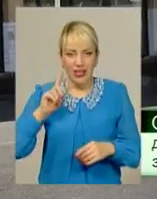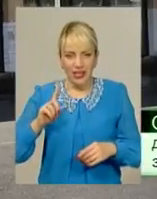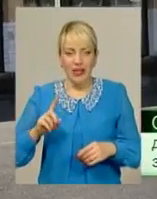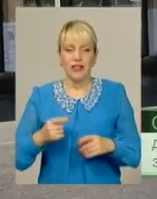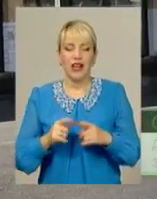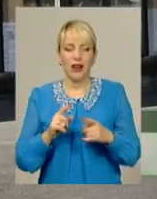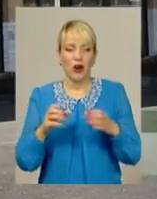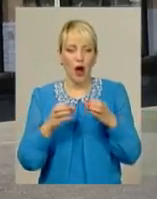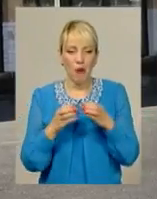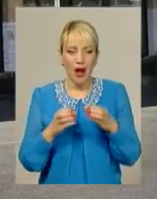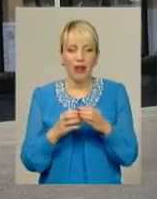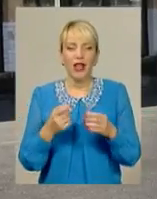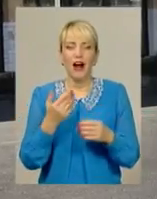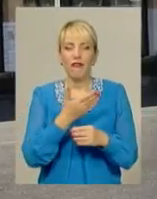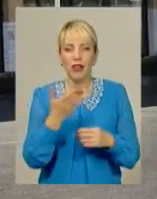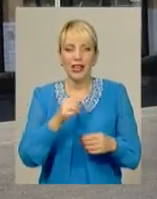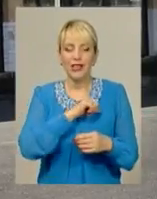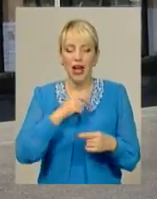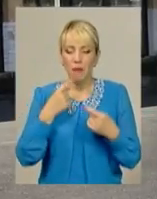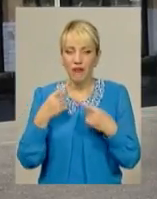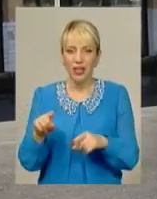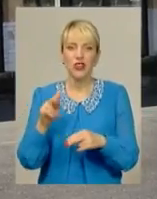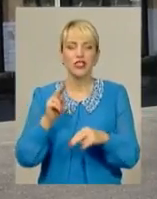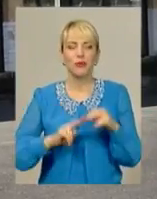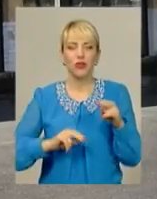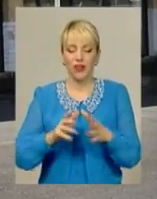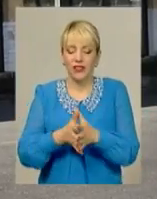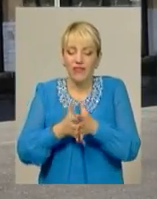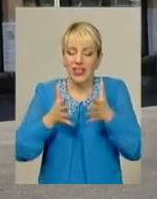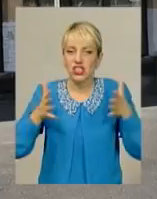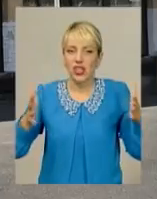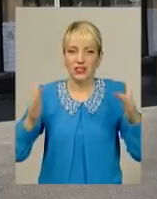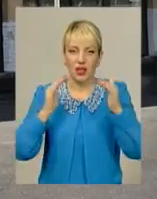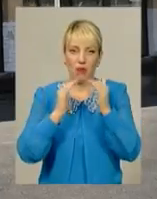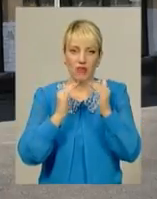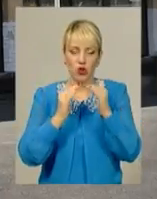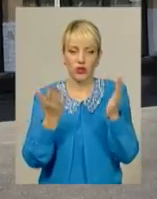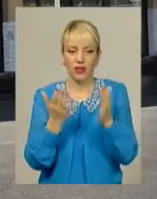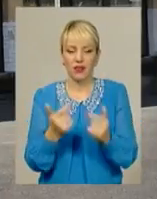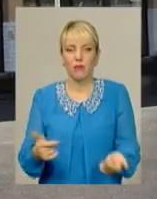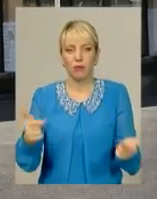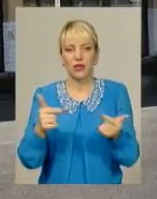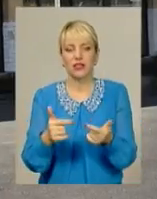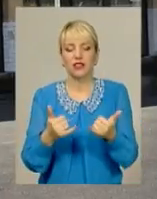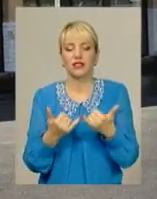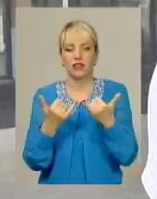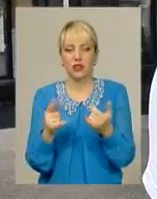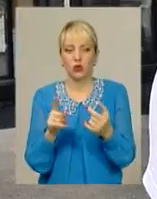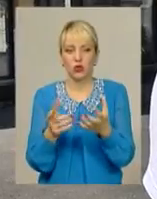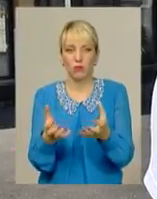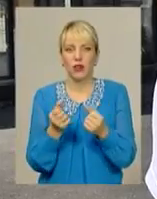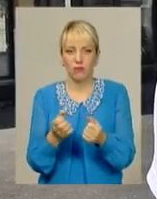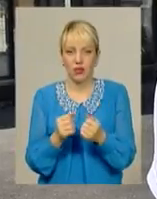Баушемтова, вони самовільно збудували ось такий величезний павільйон, який призначений для того, щоб приймати паломників.